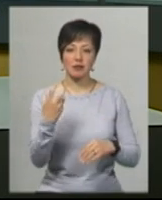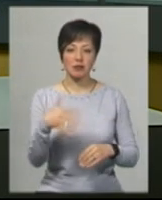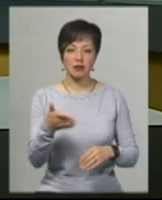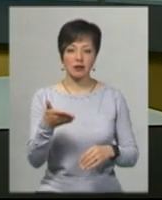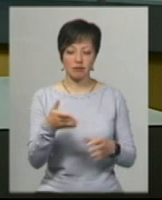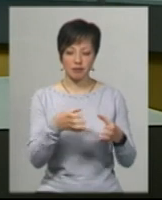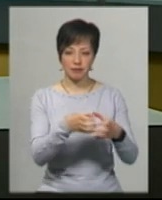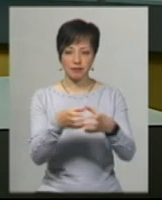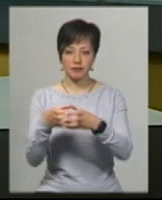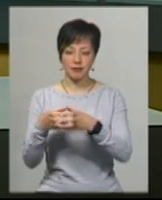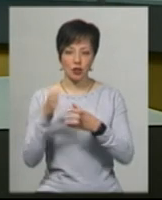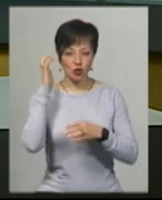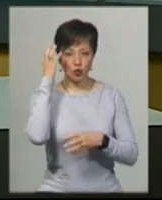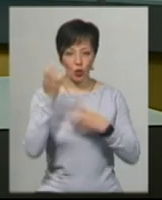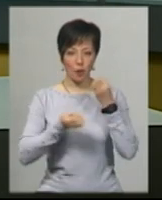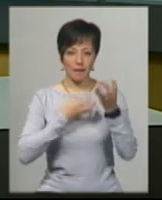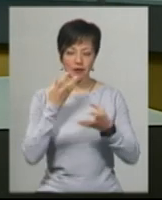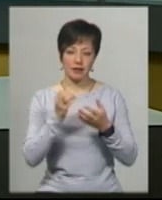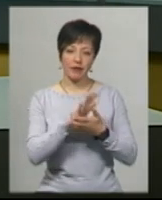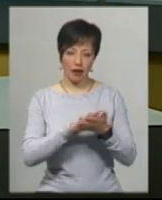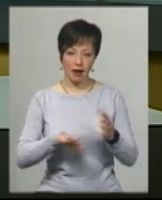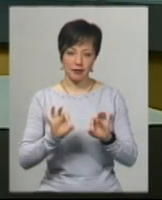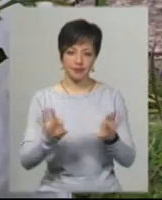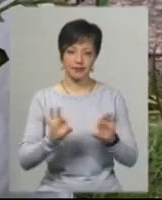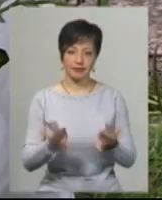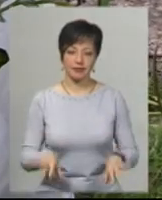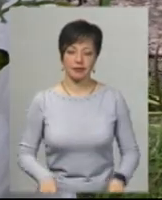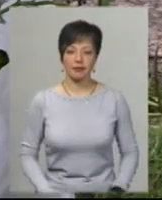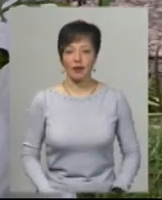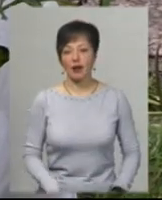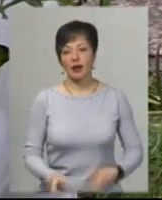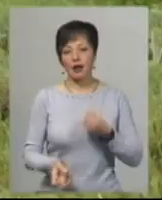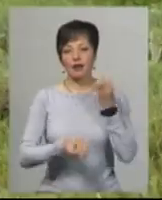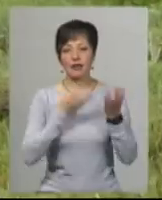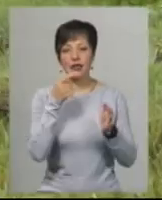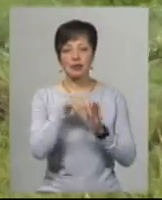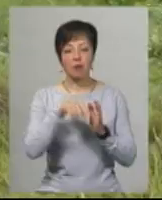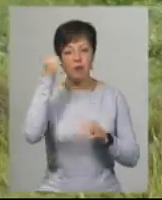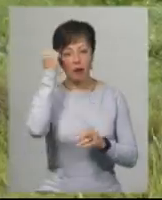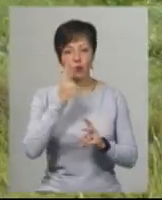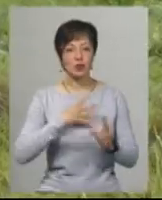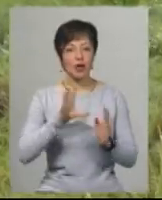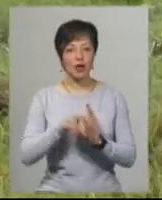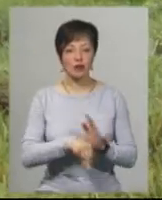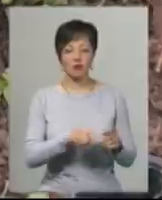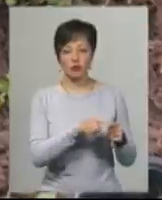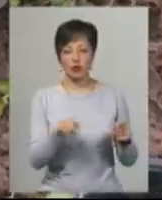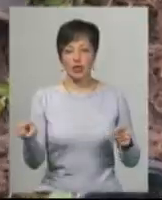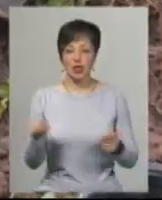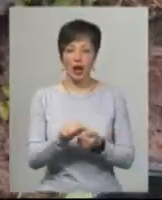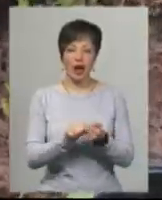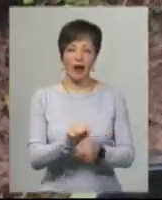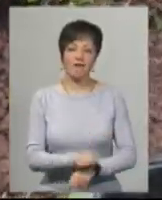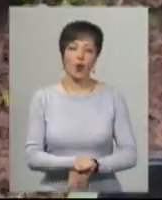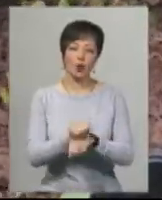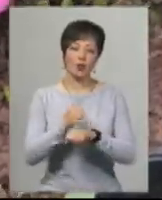-чорнобривців. Подробиці далі у сюжеті. Квіти, як символ пам'яті тих, хто загинув під час Революції Гідності та